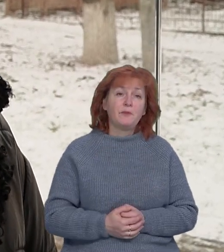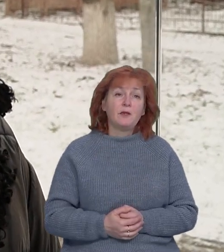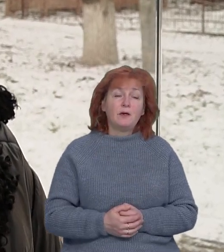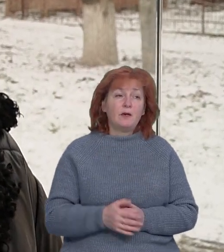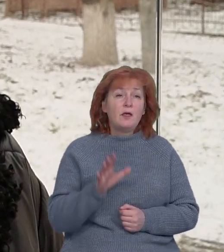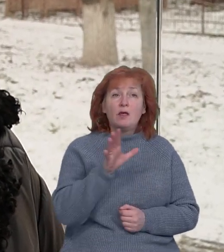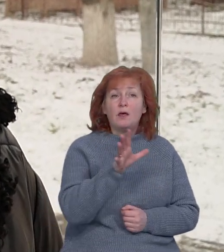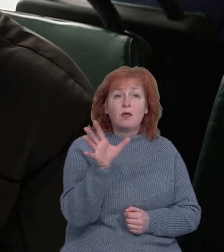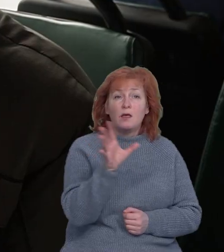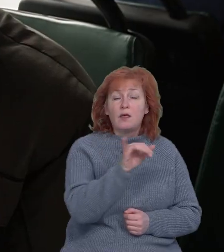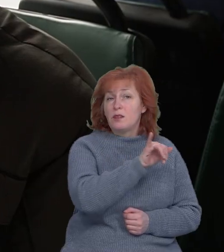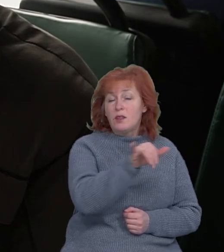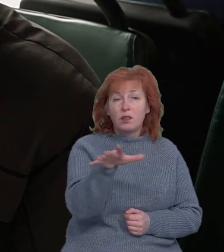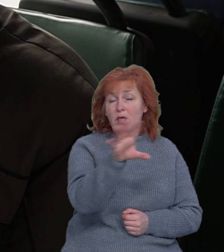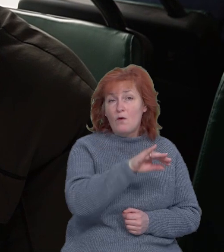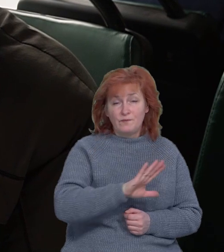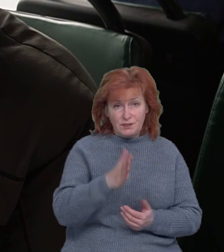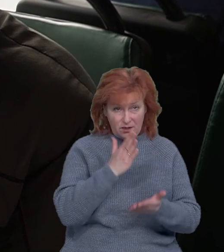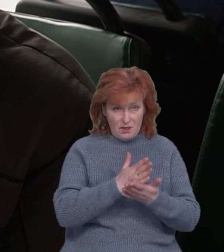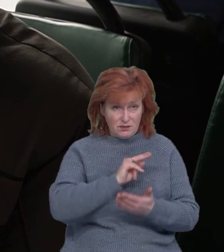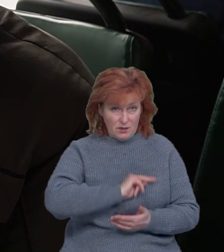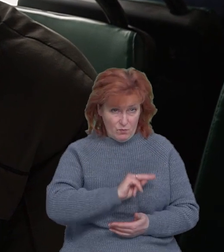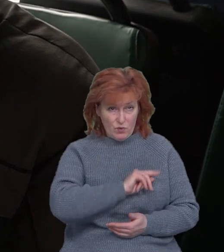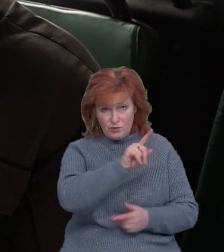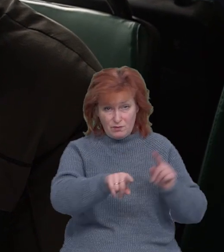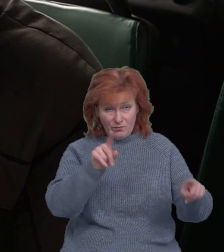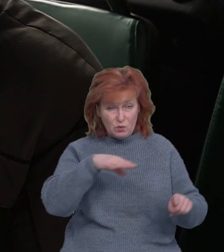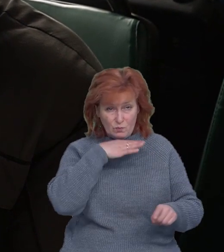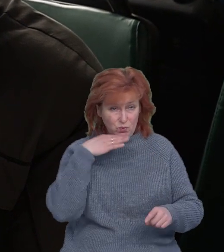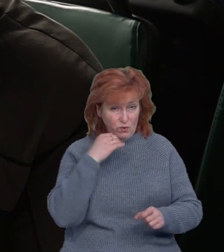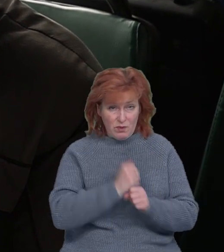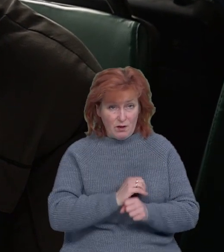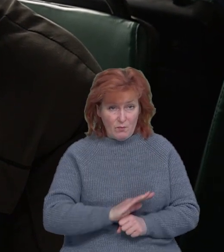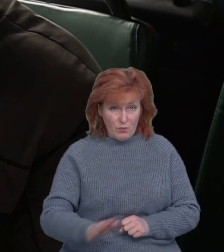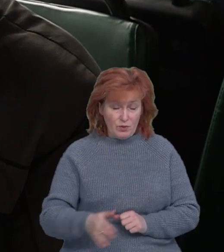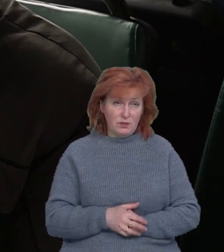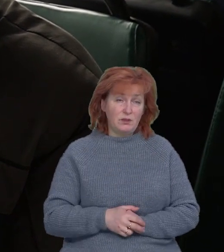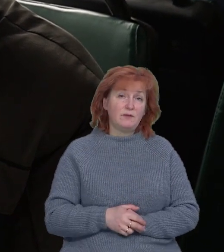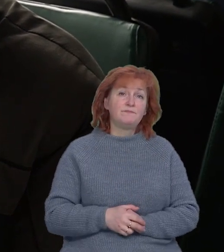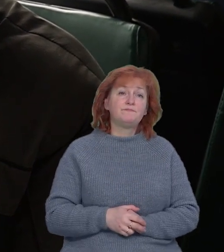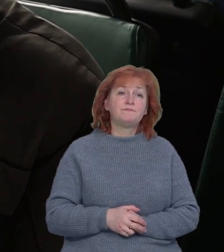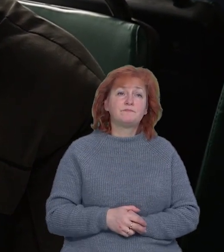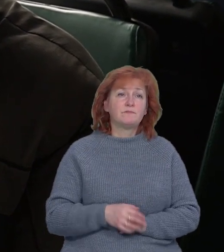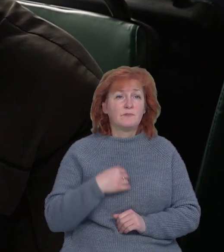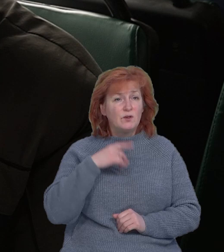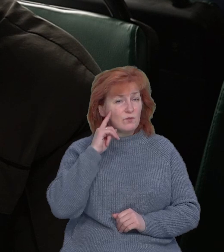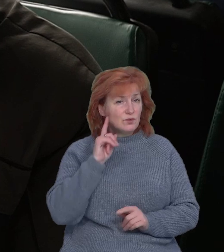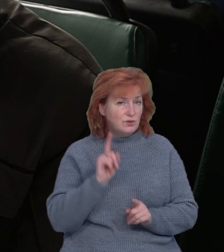Не у всіх є робота. Якщо зарплата мінімальна, то це не досить така сума